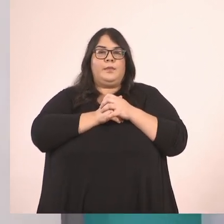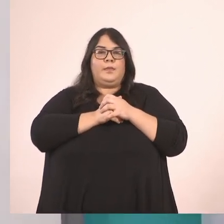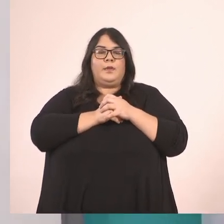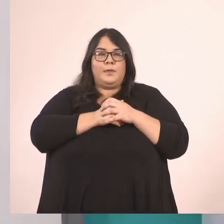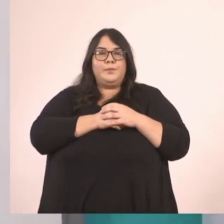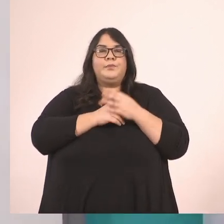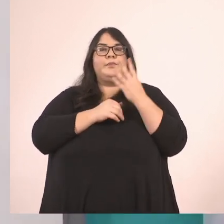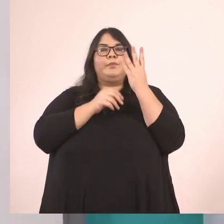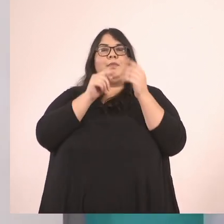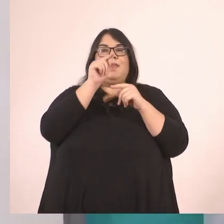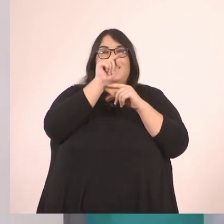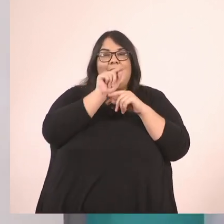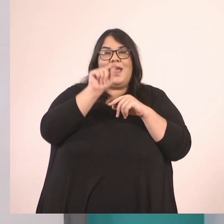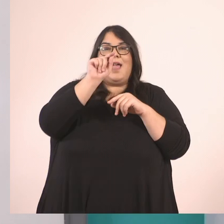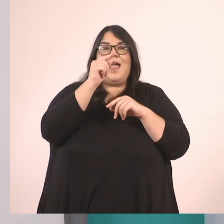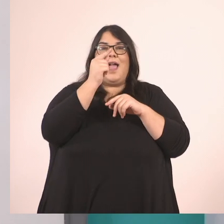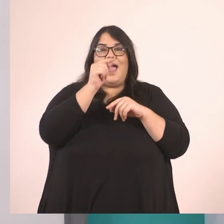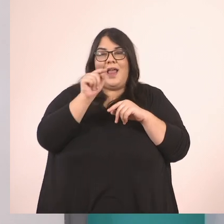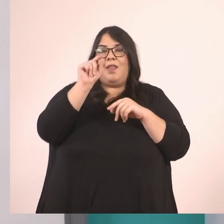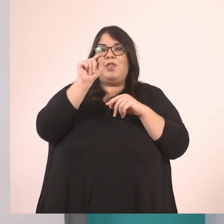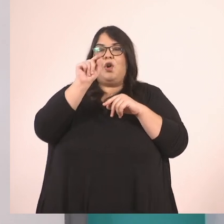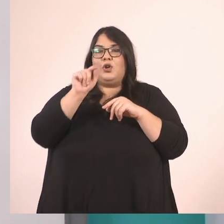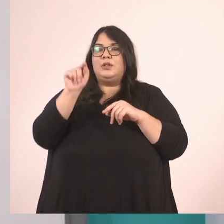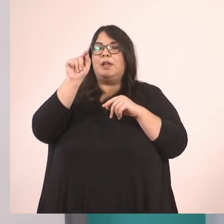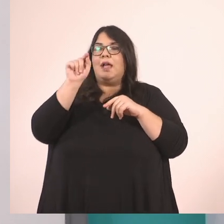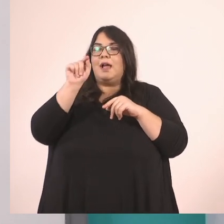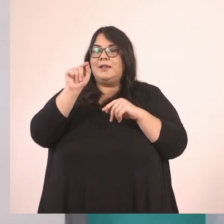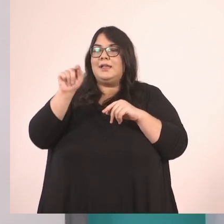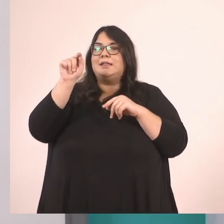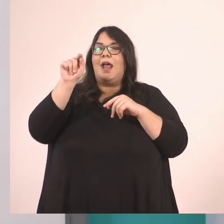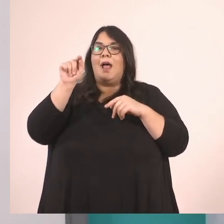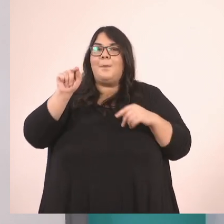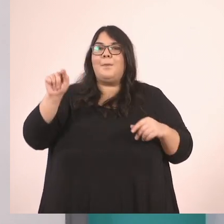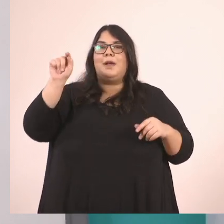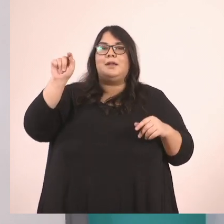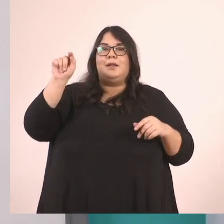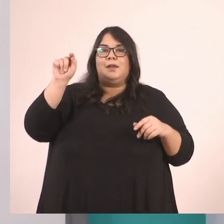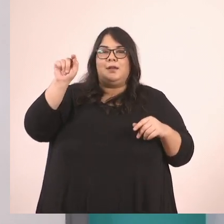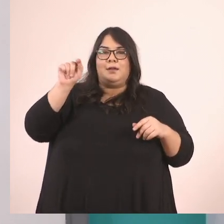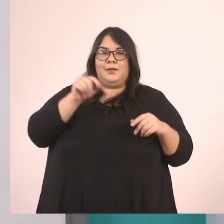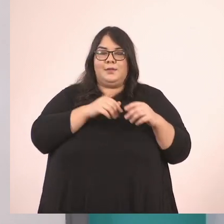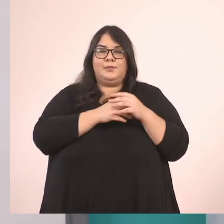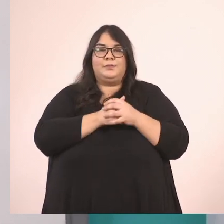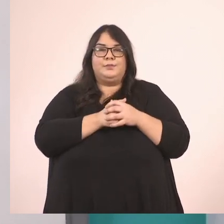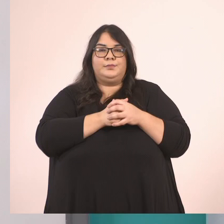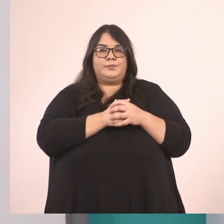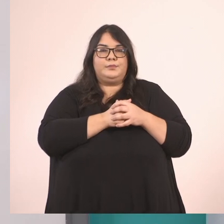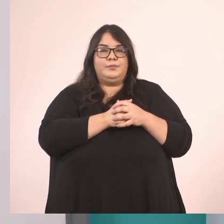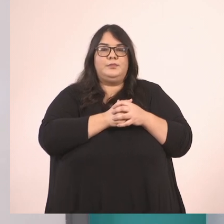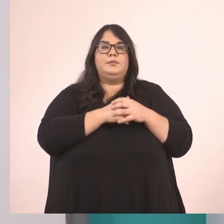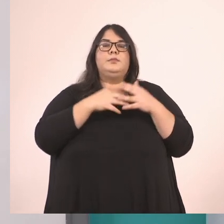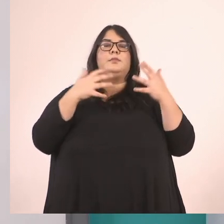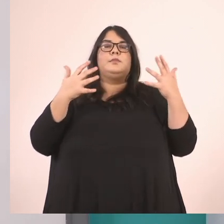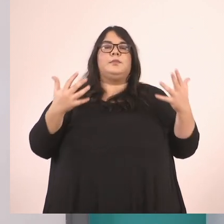4 και 1 πέμπτο και 2 πέμπτα και 3 πέμπτα και 4 πέμπτα και 5 πέμπτα